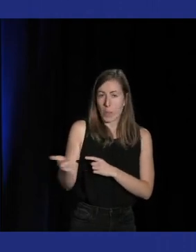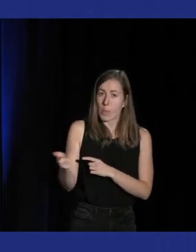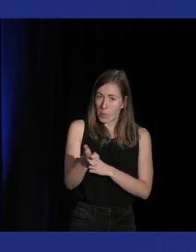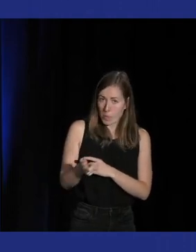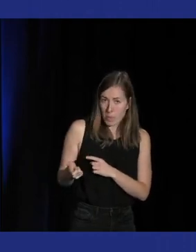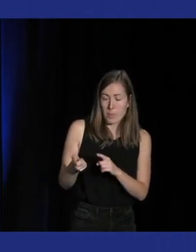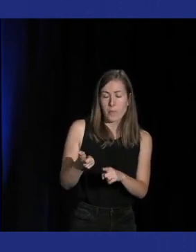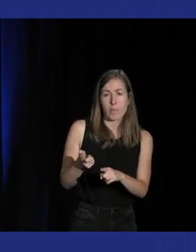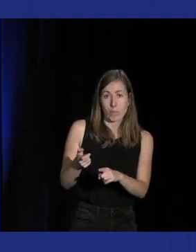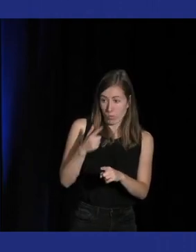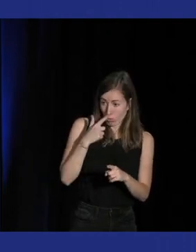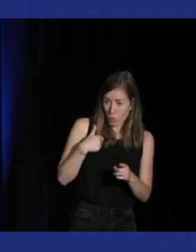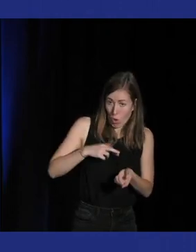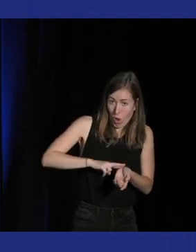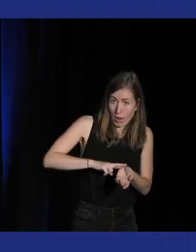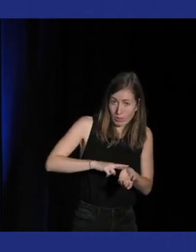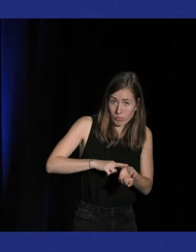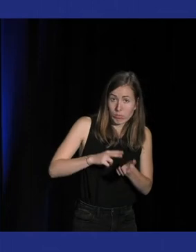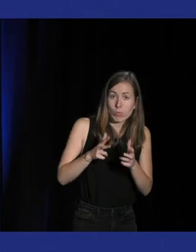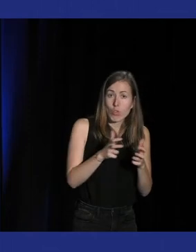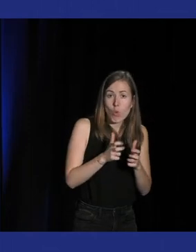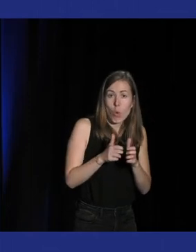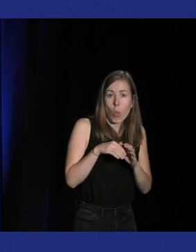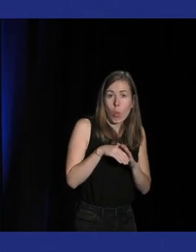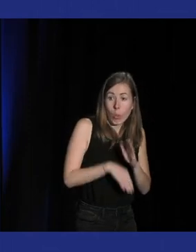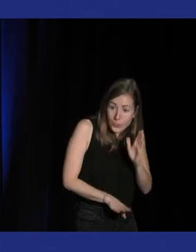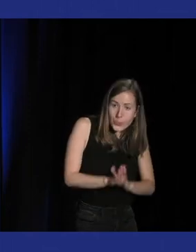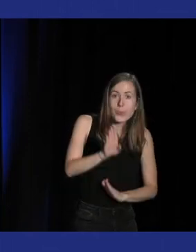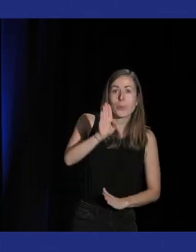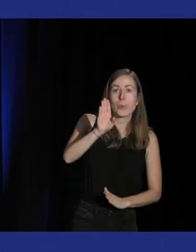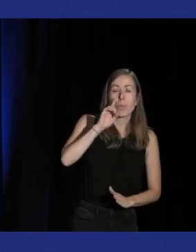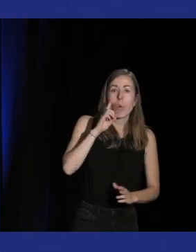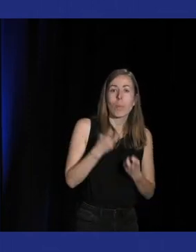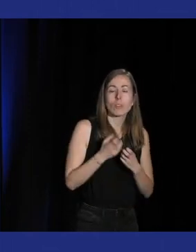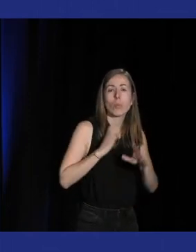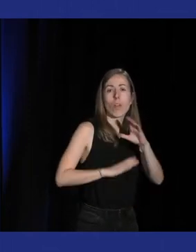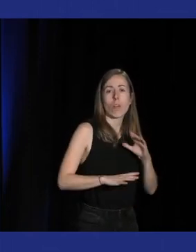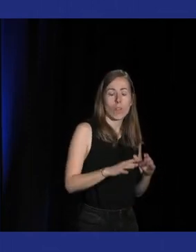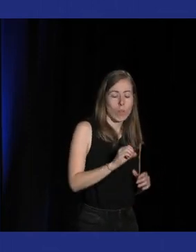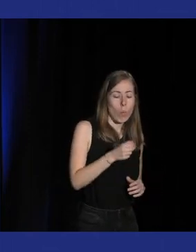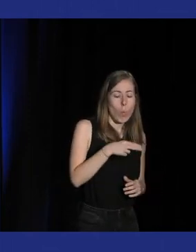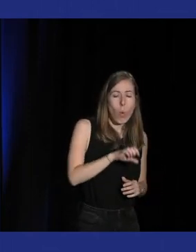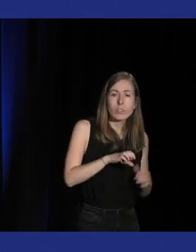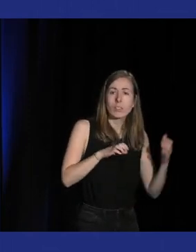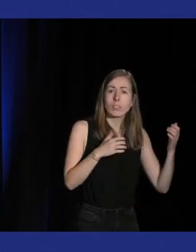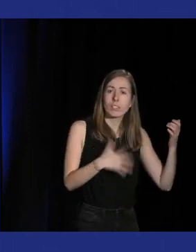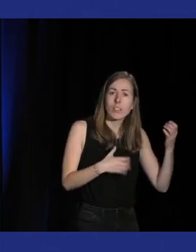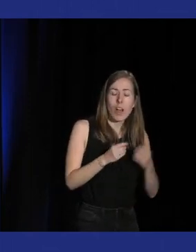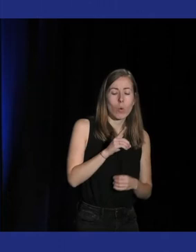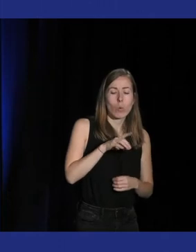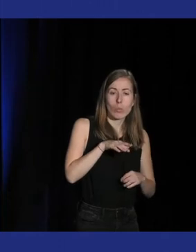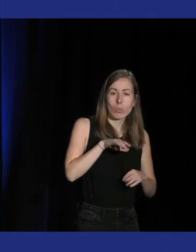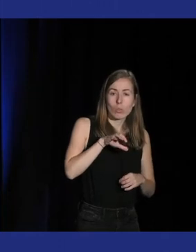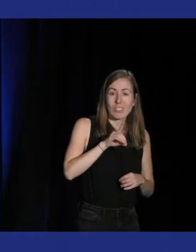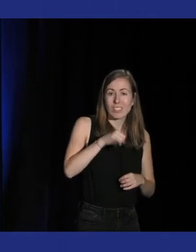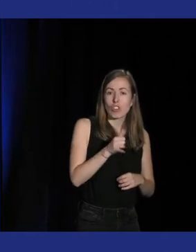parce qu'on n'a plus forcément besoin d'avoir une platine comme dans DJI Raw ou une guitare mais juste une interaction fine et